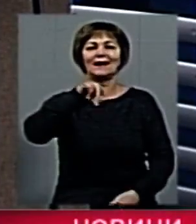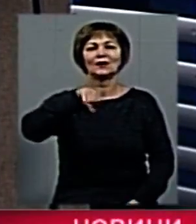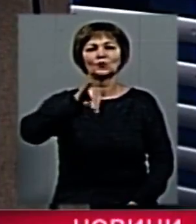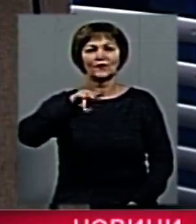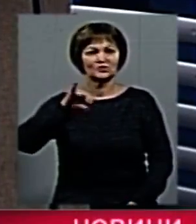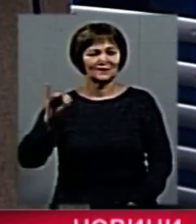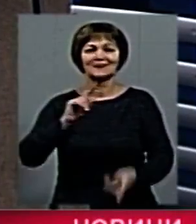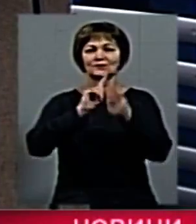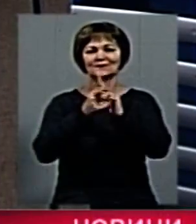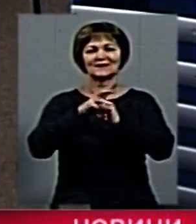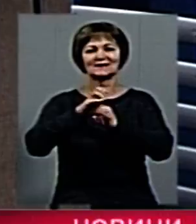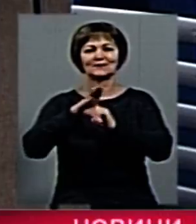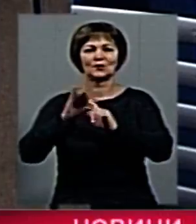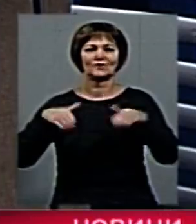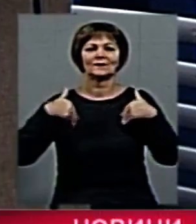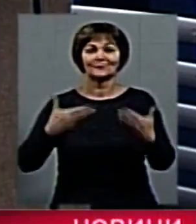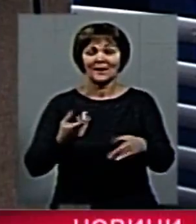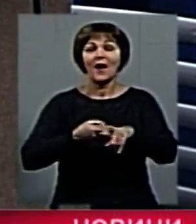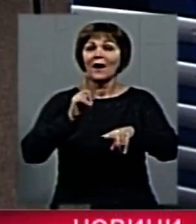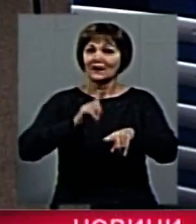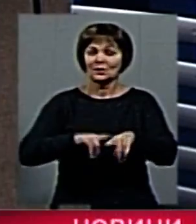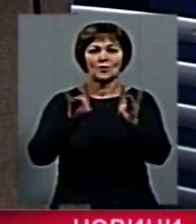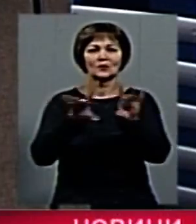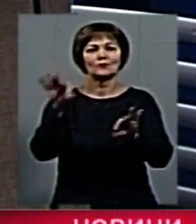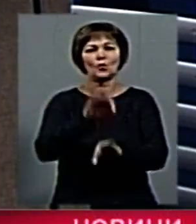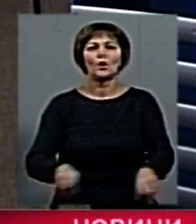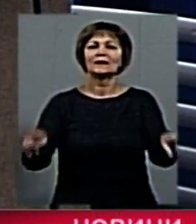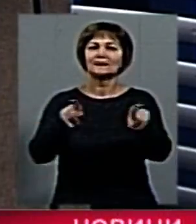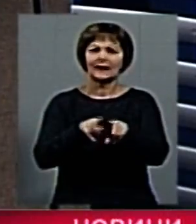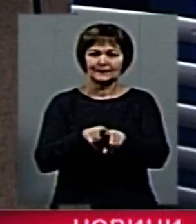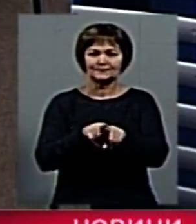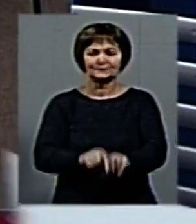Сурдопереклад Наталі Смірнової. І розкажемо сьогодні про таке.